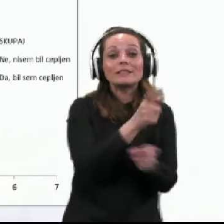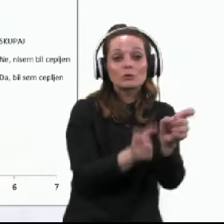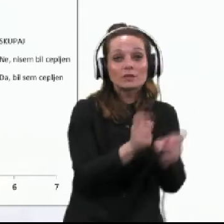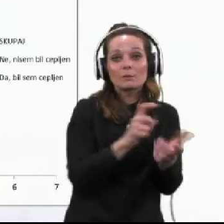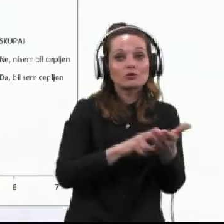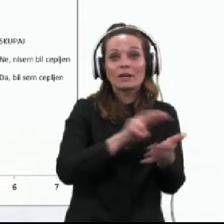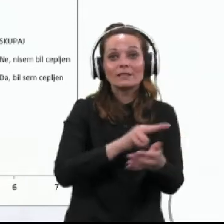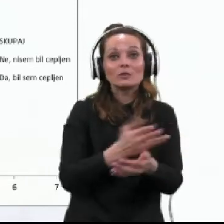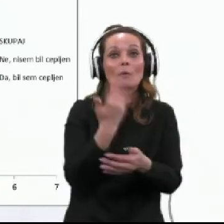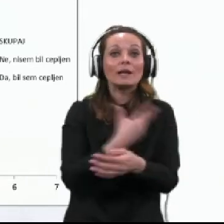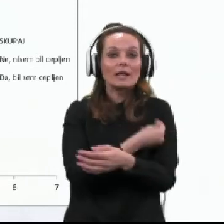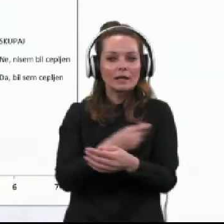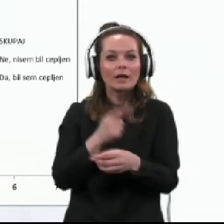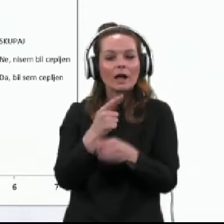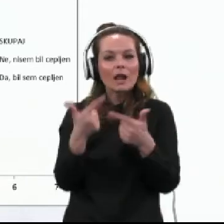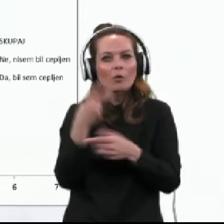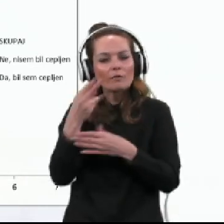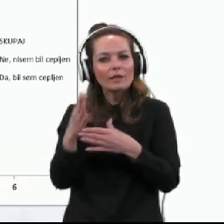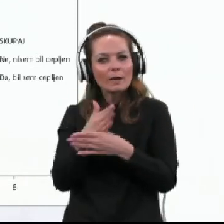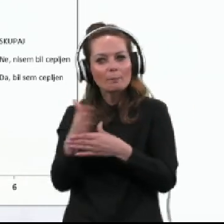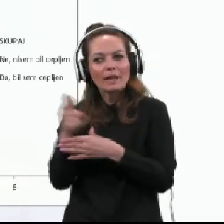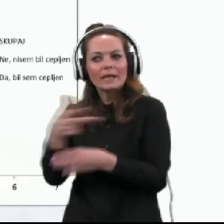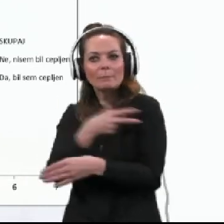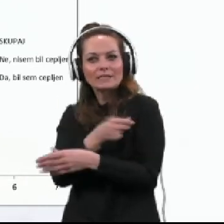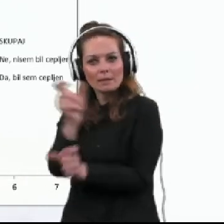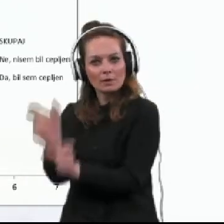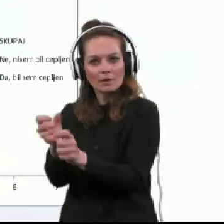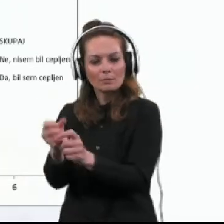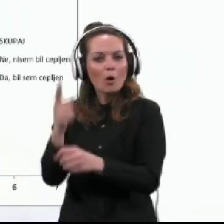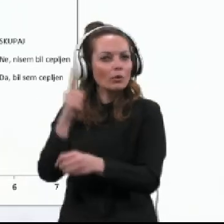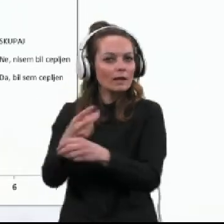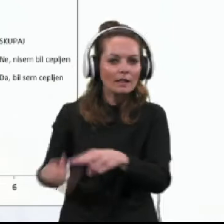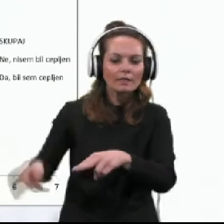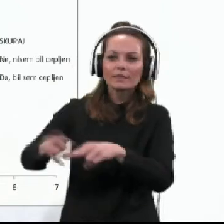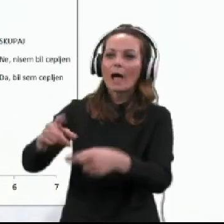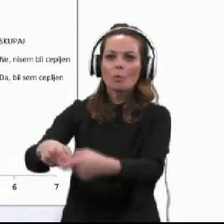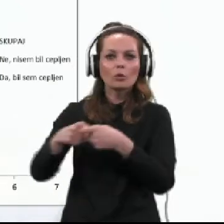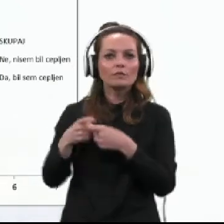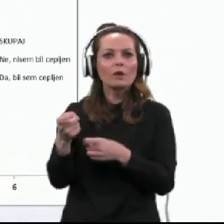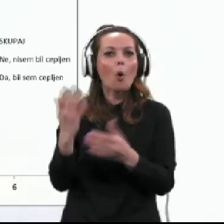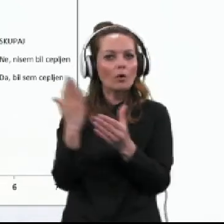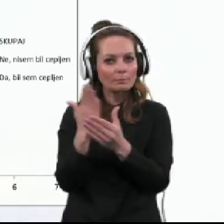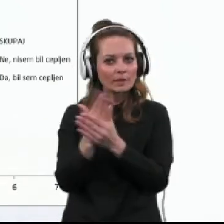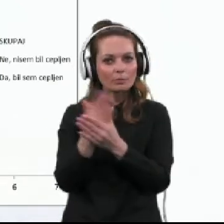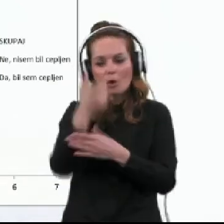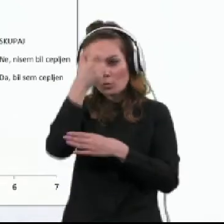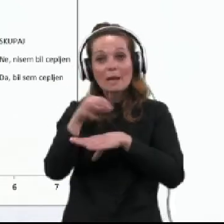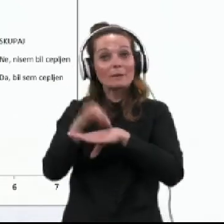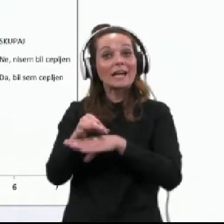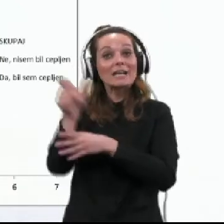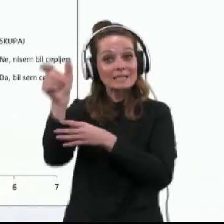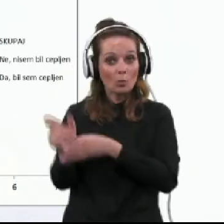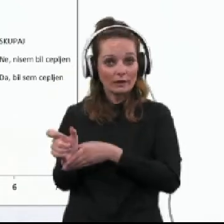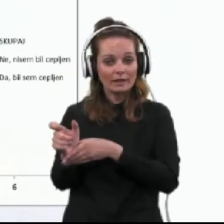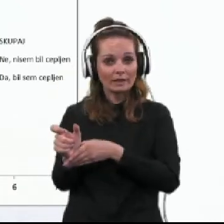Lahko vidite, da je med cepljenjimi osebami odločitev najbolj odvisna od priporočila osebnega zdravnika,